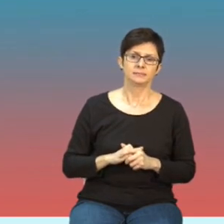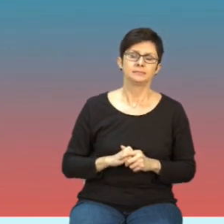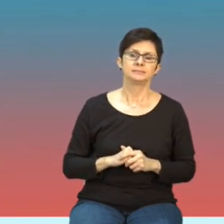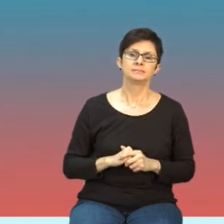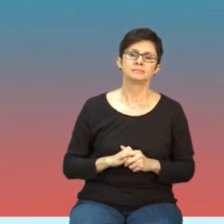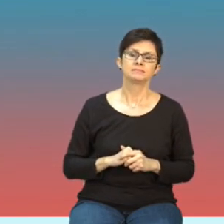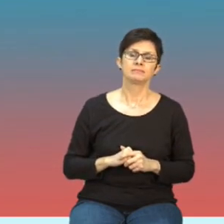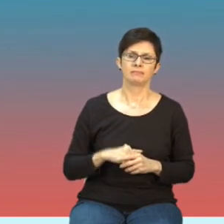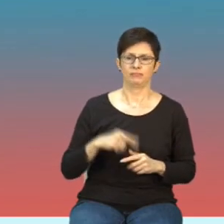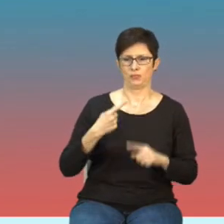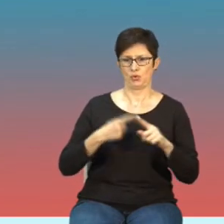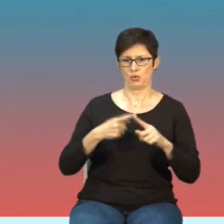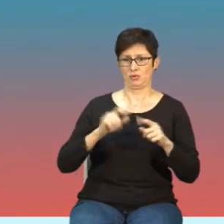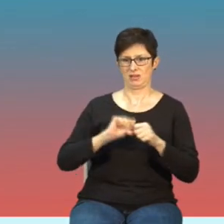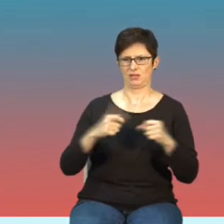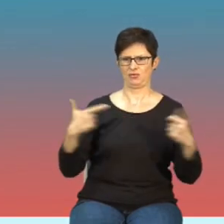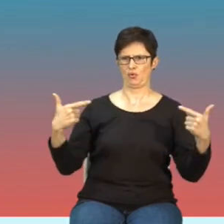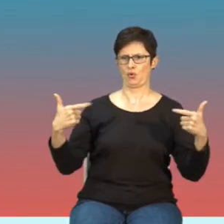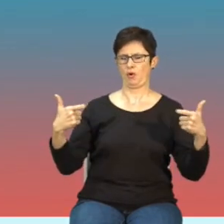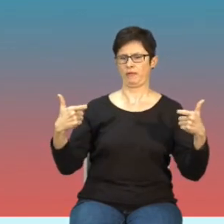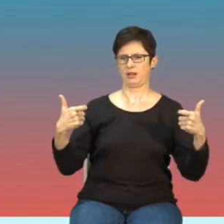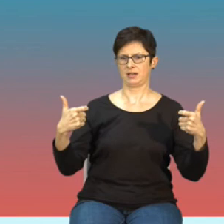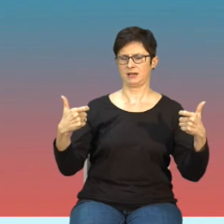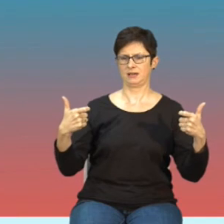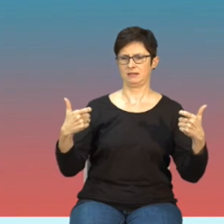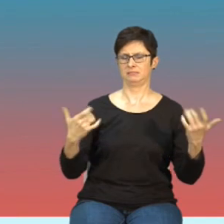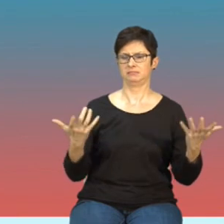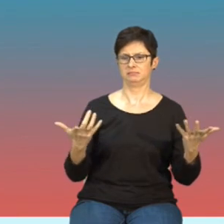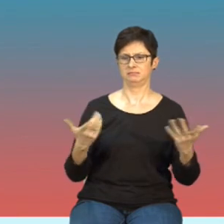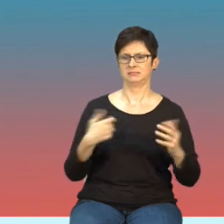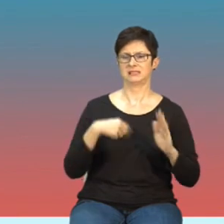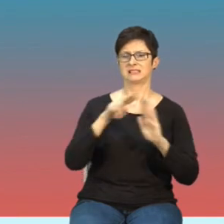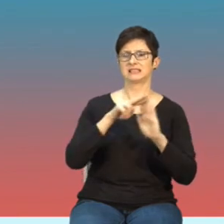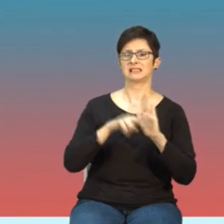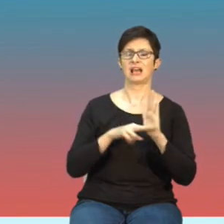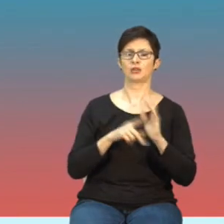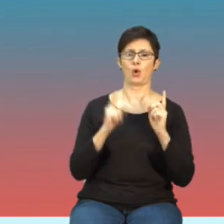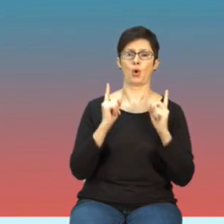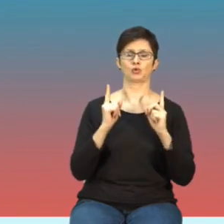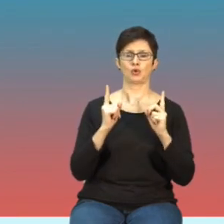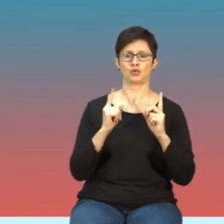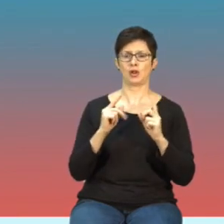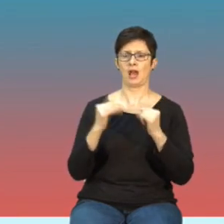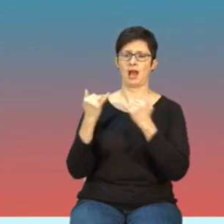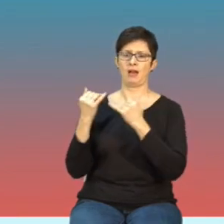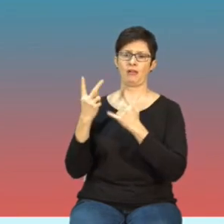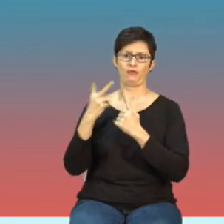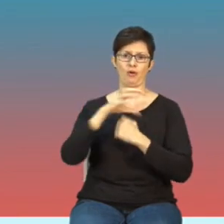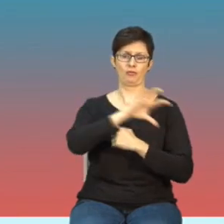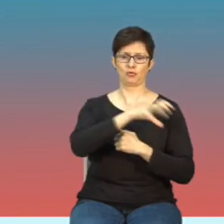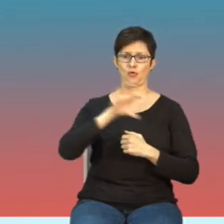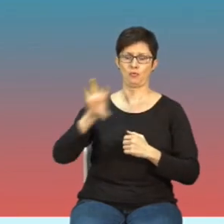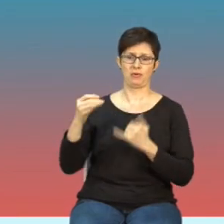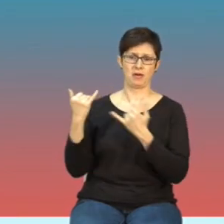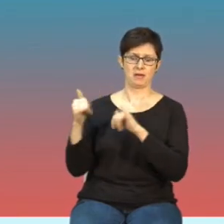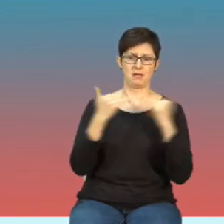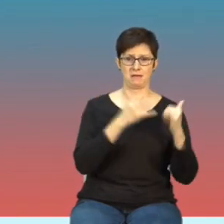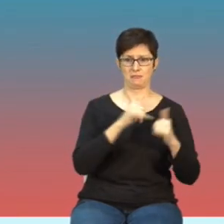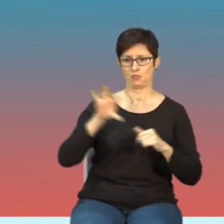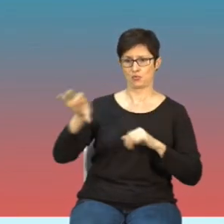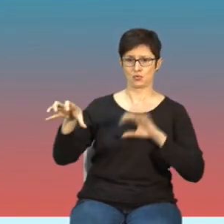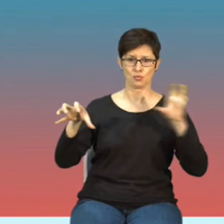konflikt że tak powiem interpretacji zasady ostrożności bo obie obie grupy uczonych